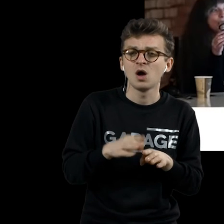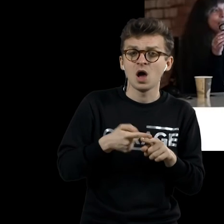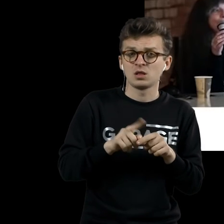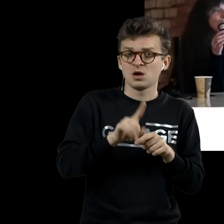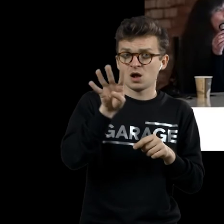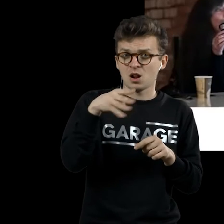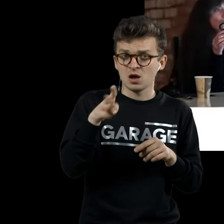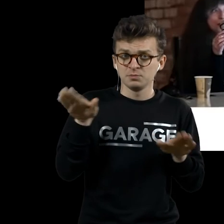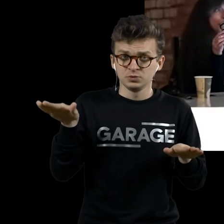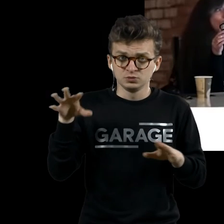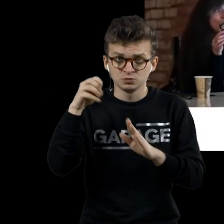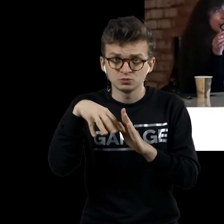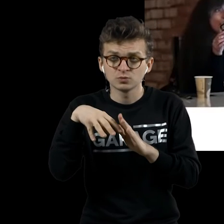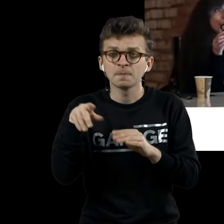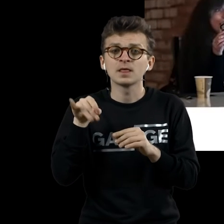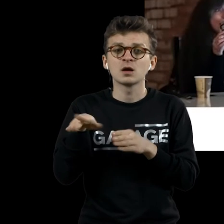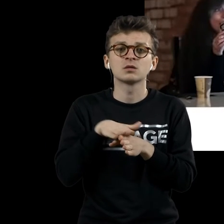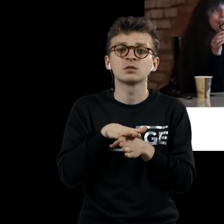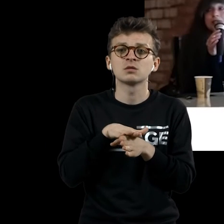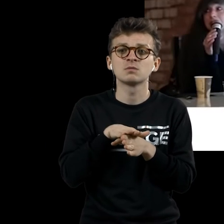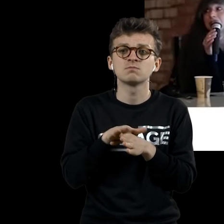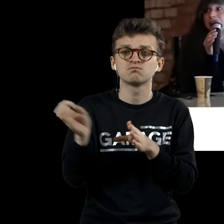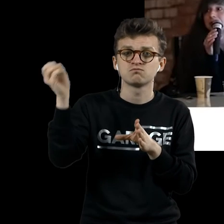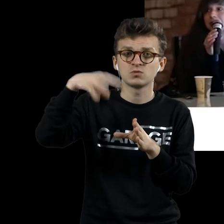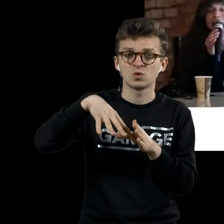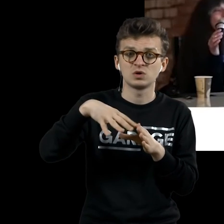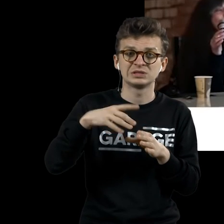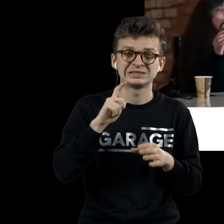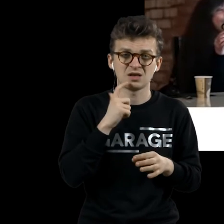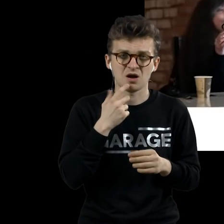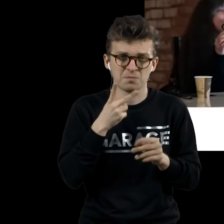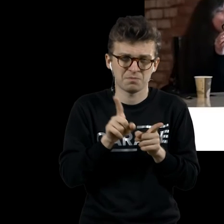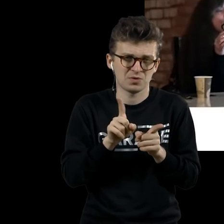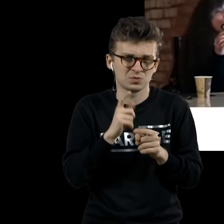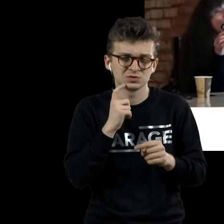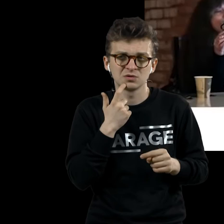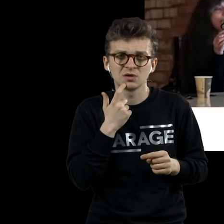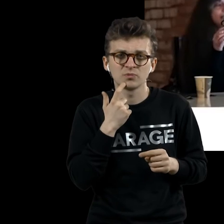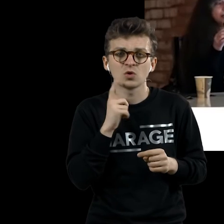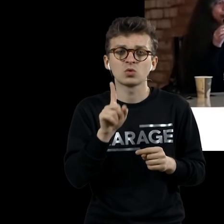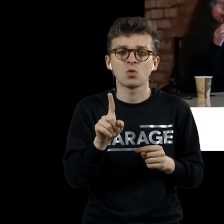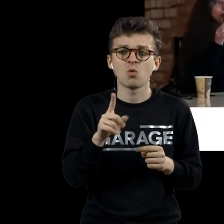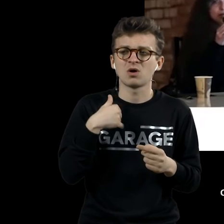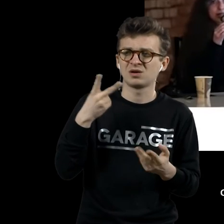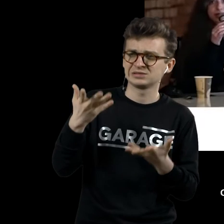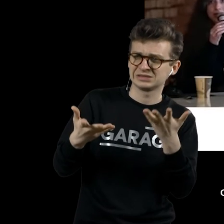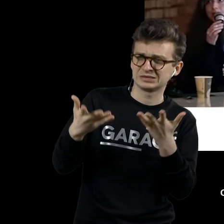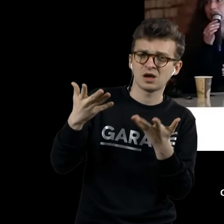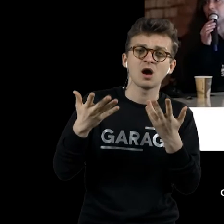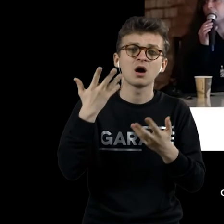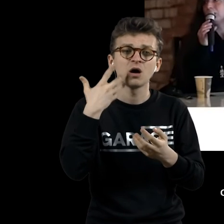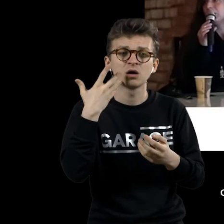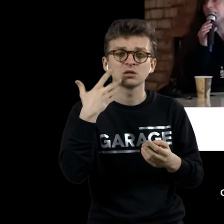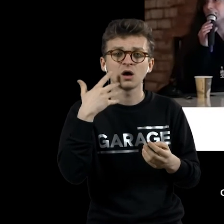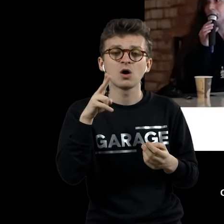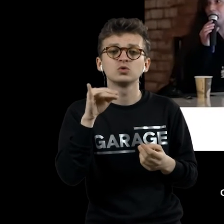клеточка птичья, наполненная сахаром, на первый взгляд. Но игра возникает в тот момент, как